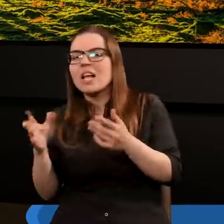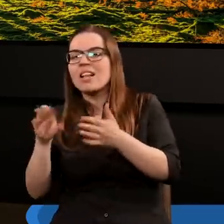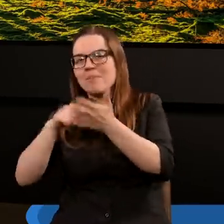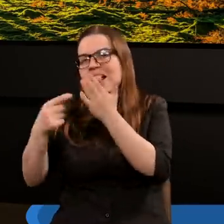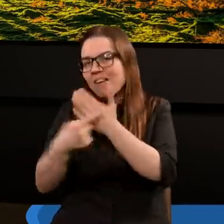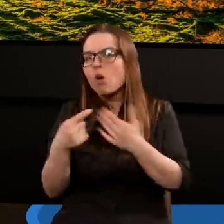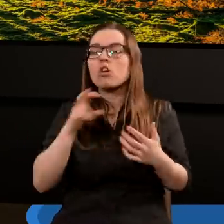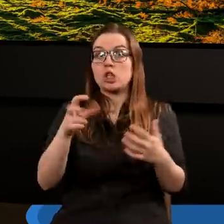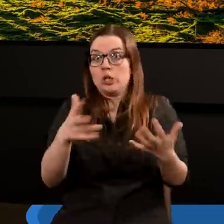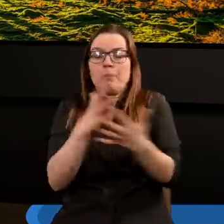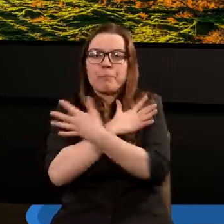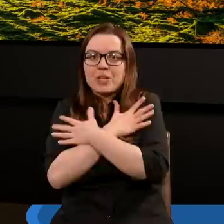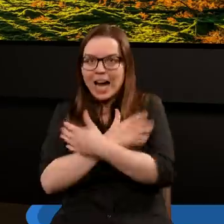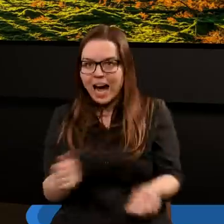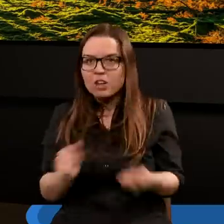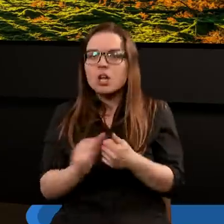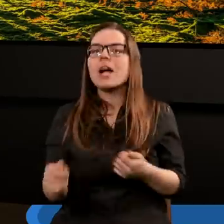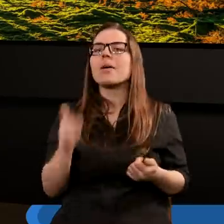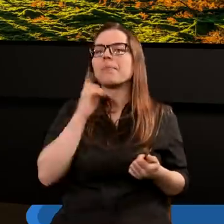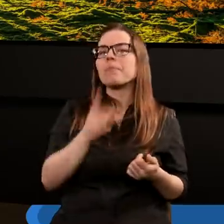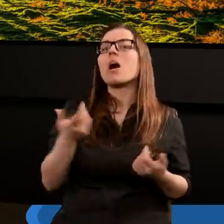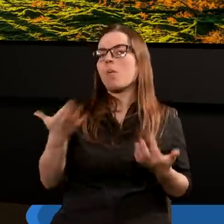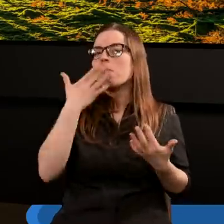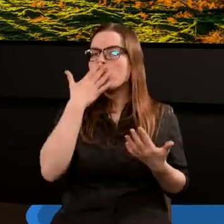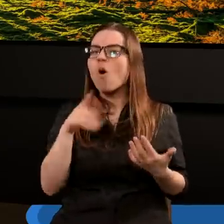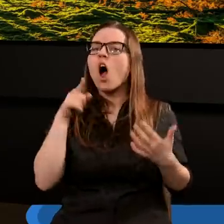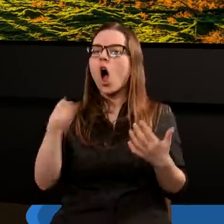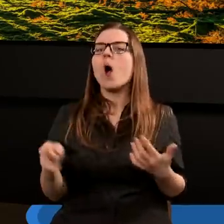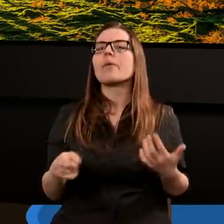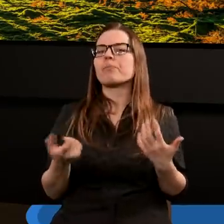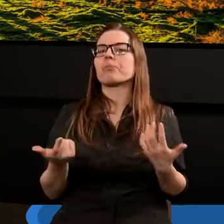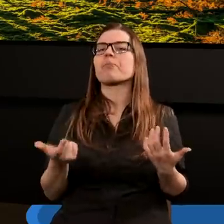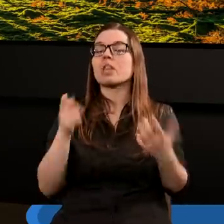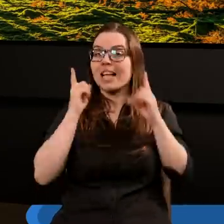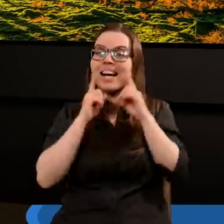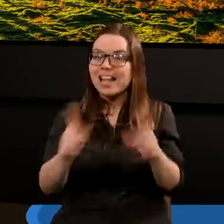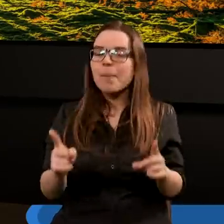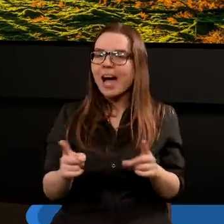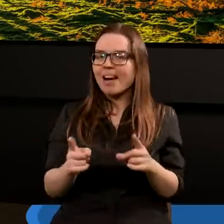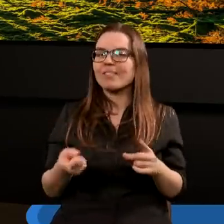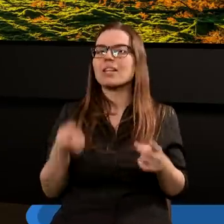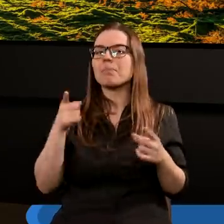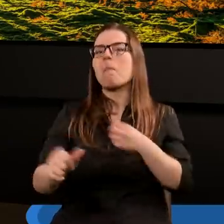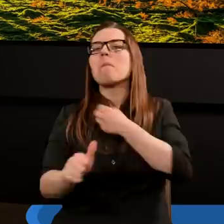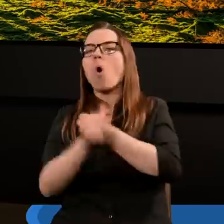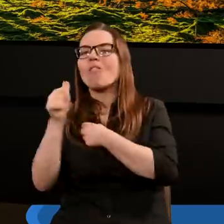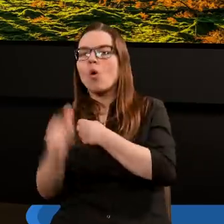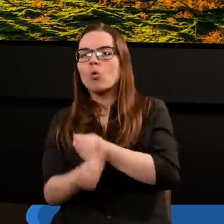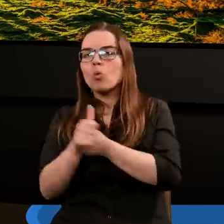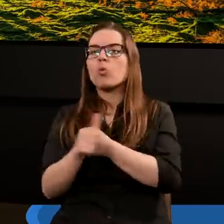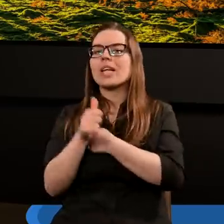naprawdę przerażającym. No bo przecież mówimy o czymś, co tak naprawdę spowoduje